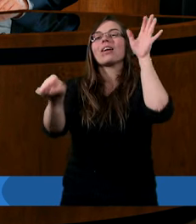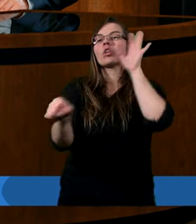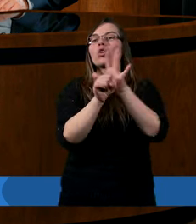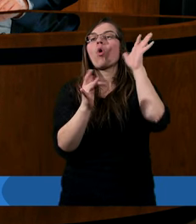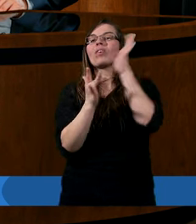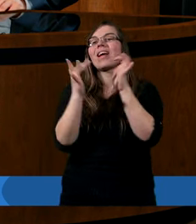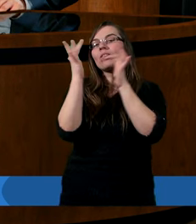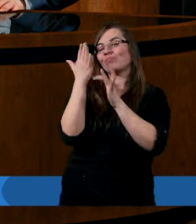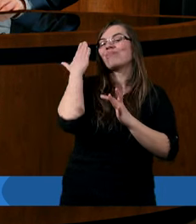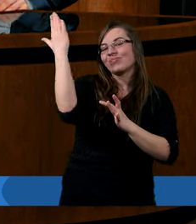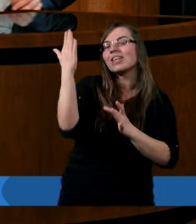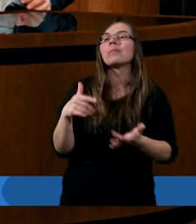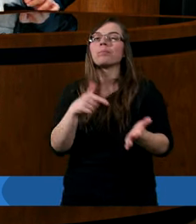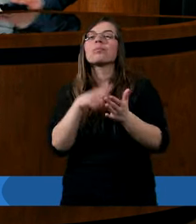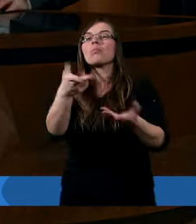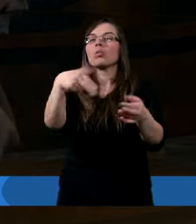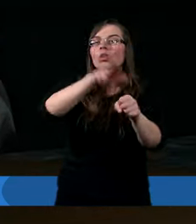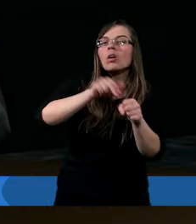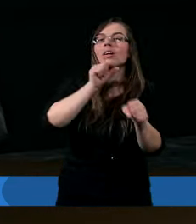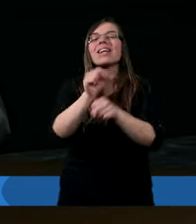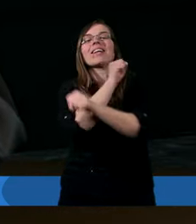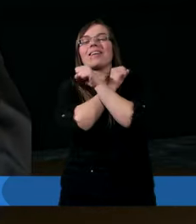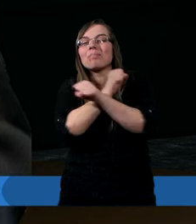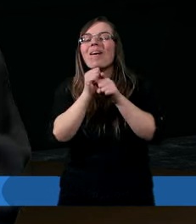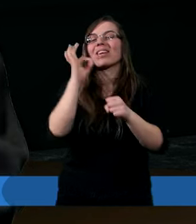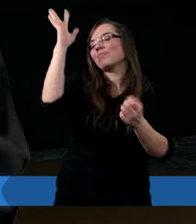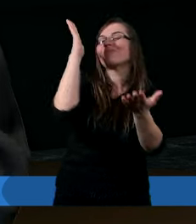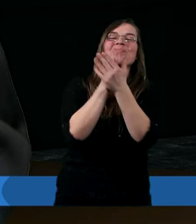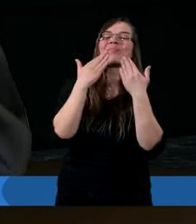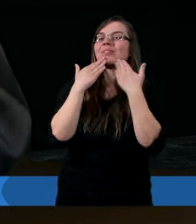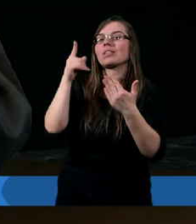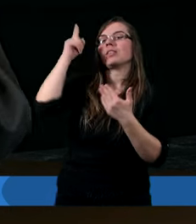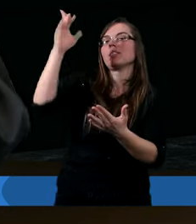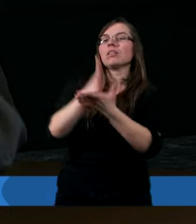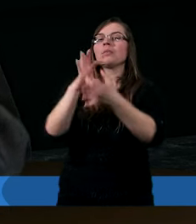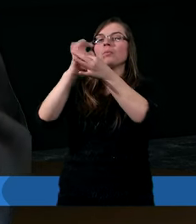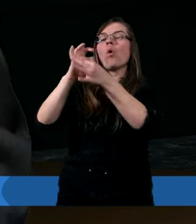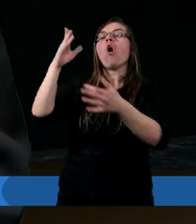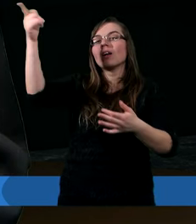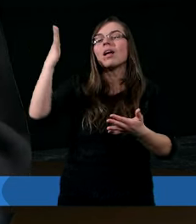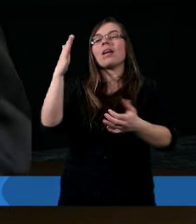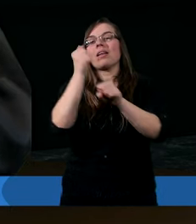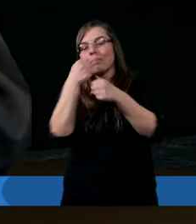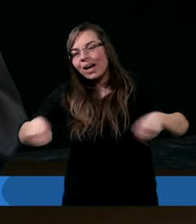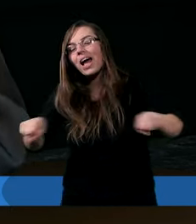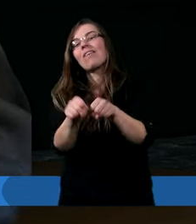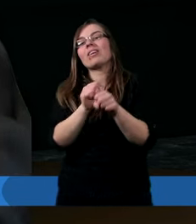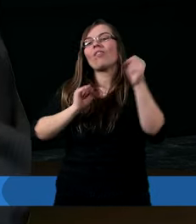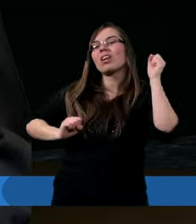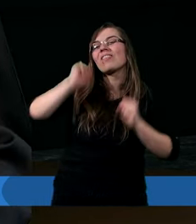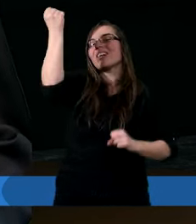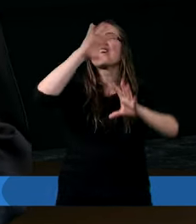do Jezusa Chrystusa, w którym jest zbawienie, w którym jest sprawiedliwość, w którym jest